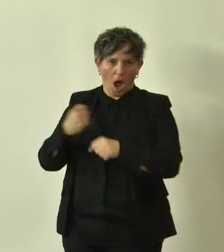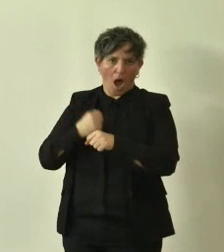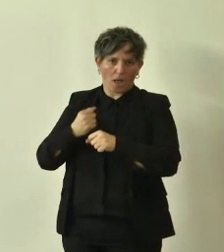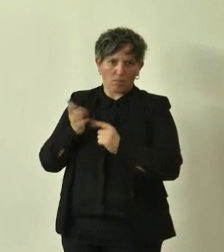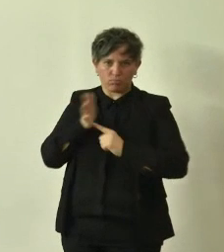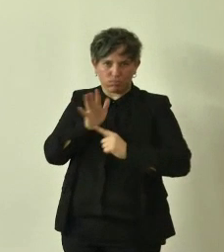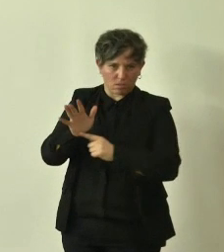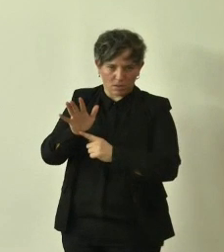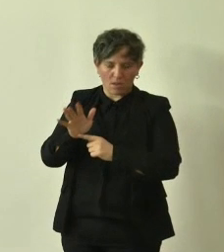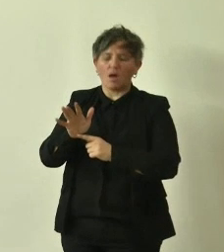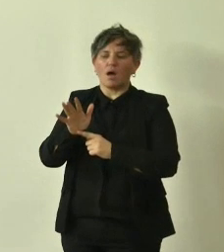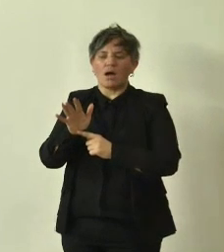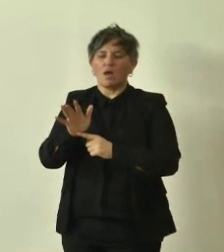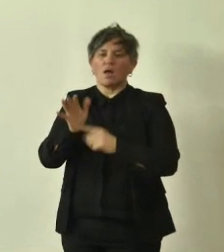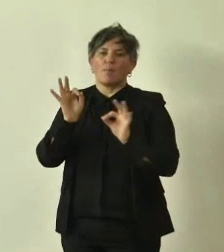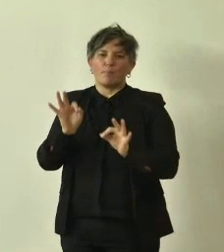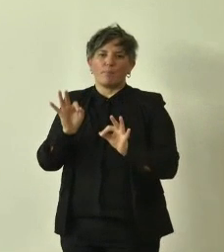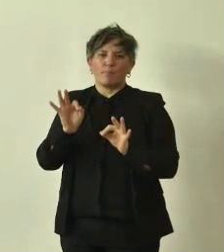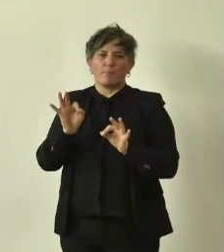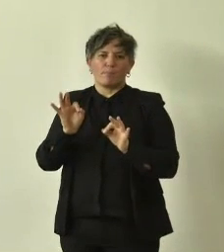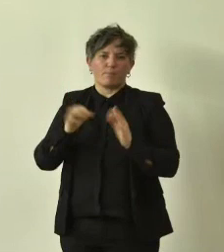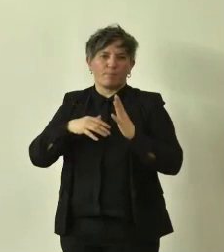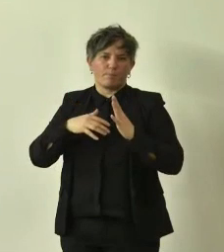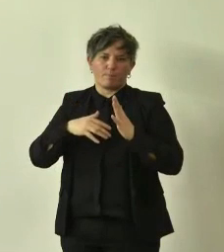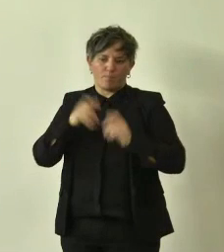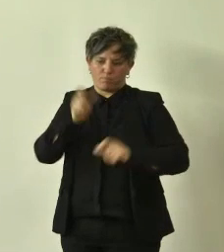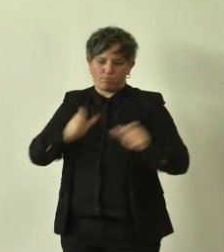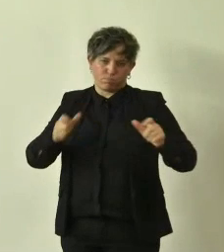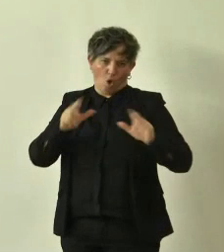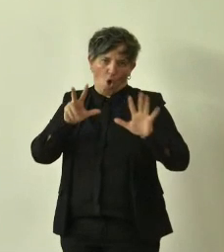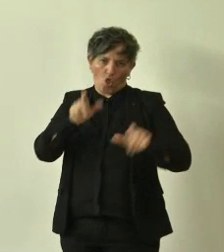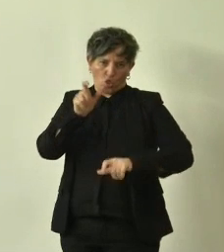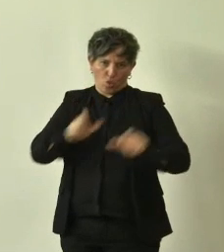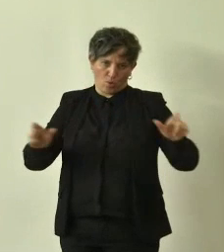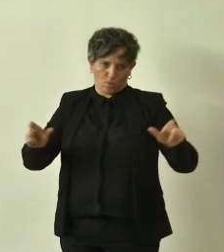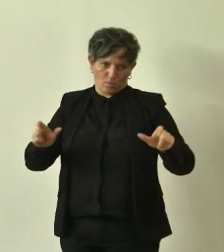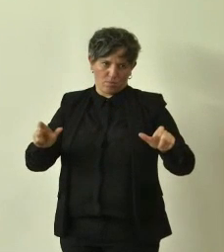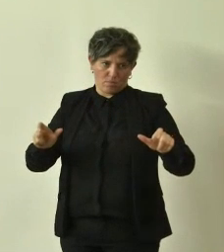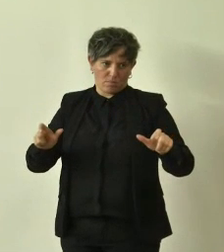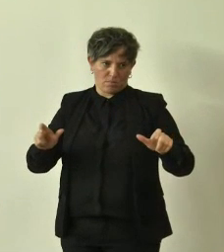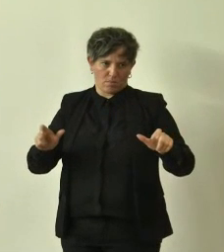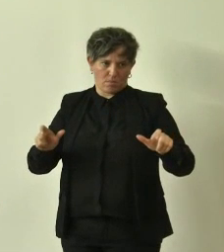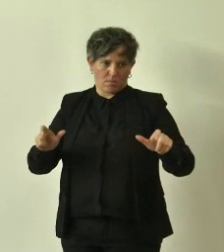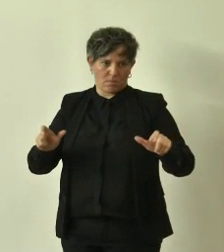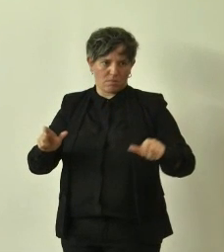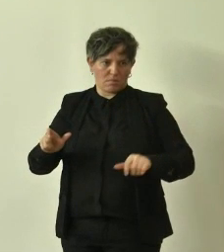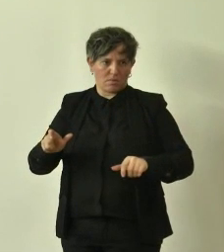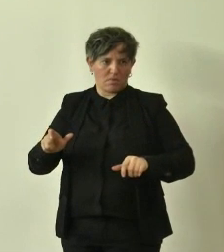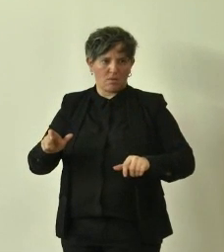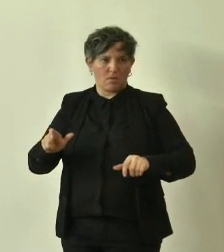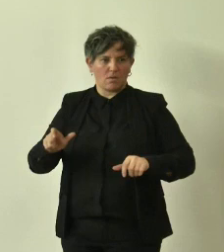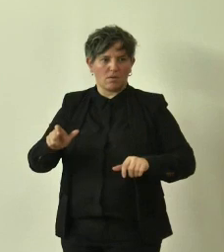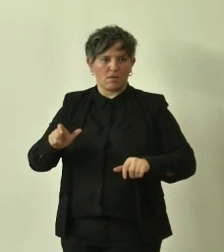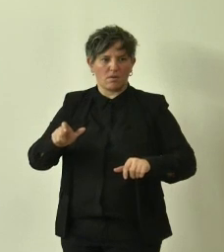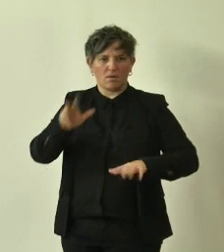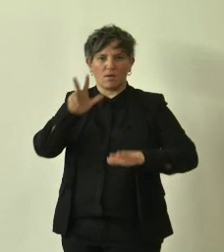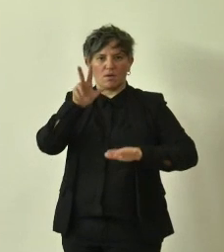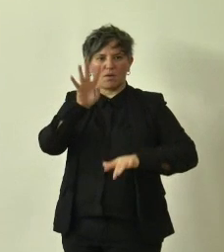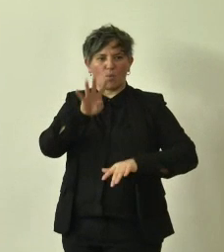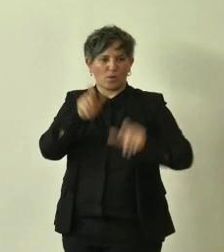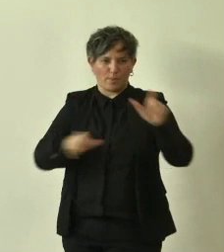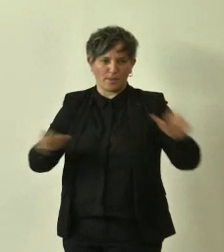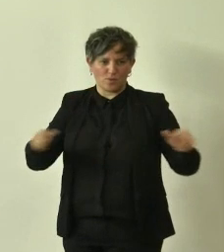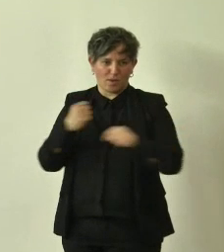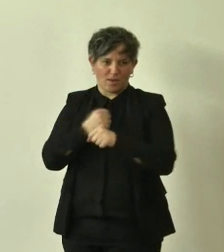realizzata a otto mani io e Carlo abbiamo curato i testi e come è già stato detto Andrea Scardova che